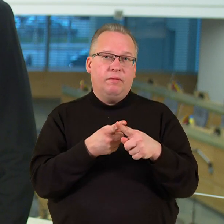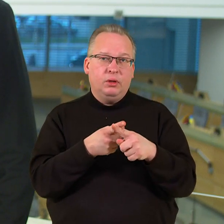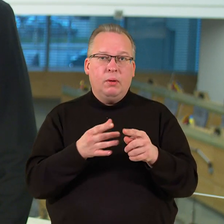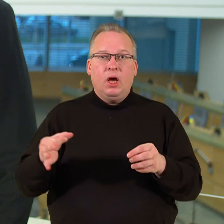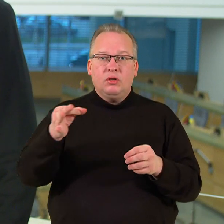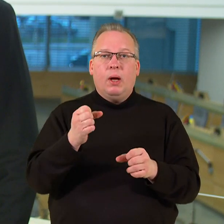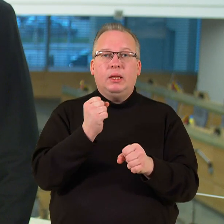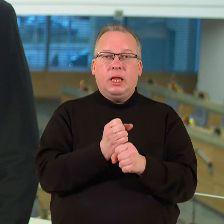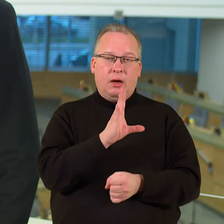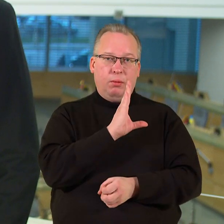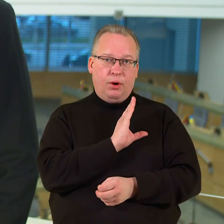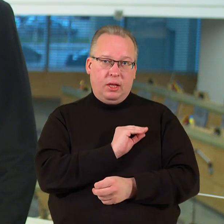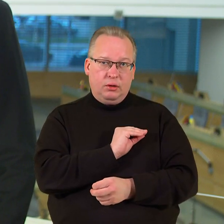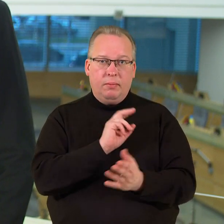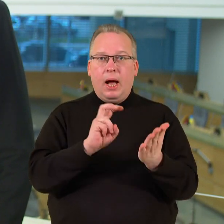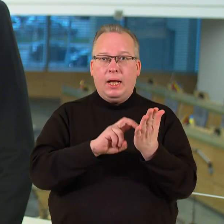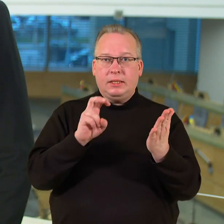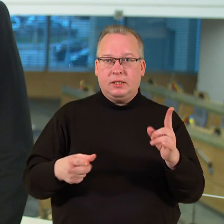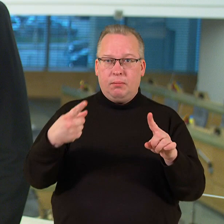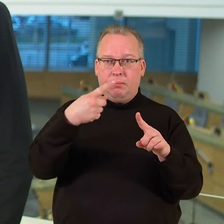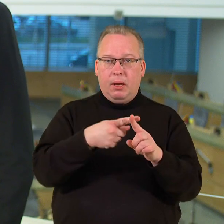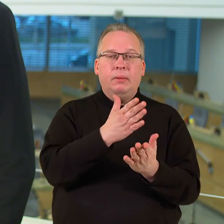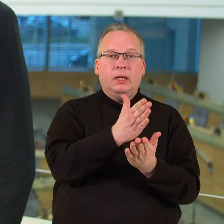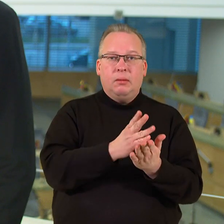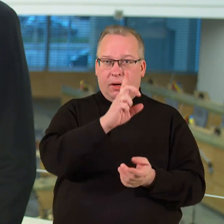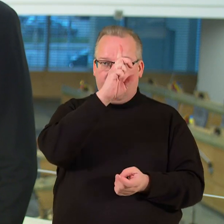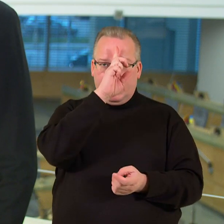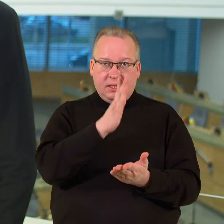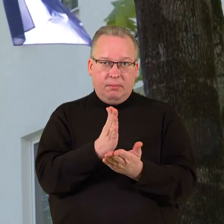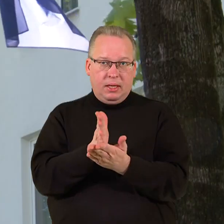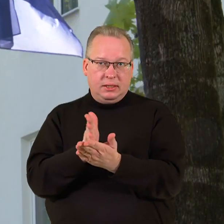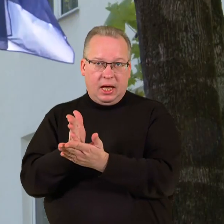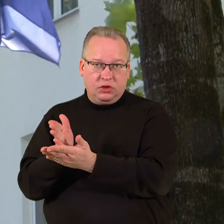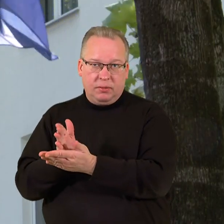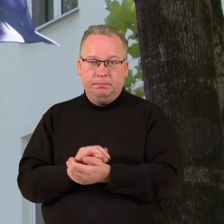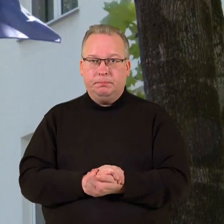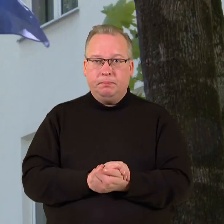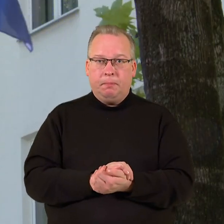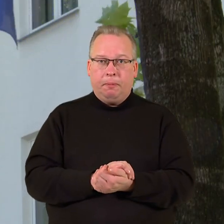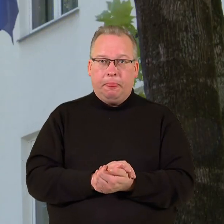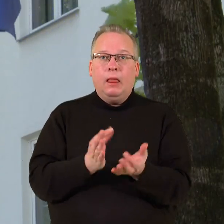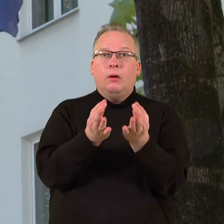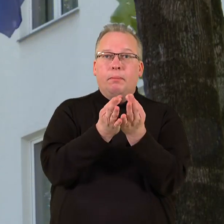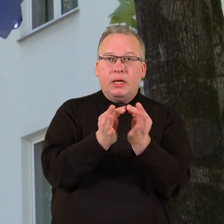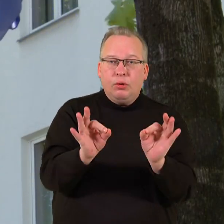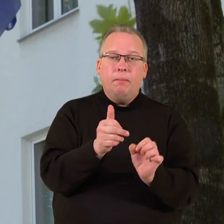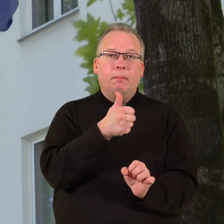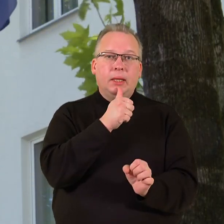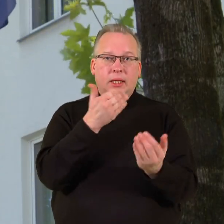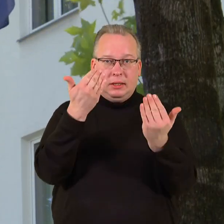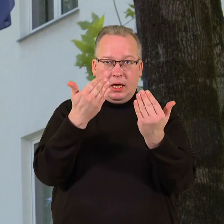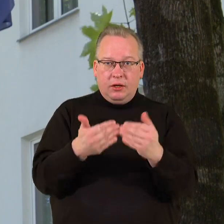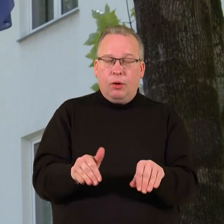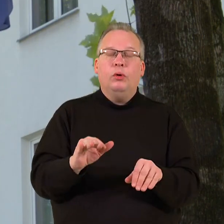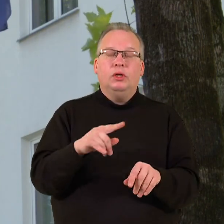šalies darbo užmokestį, atsisakoma priedų už tarnybos valstybės stažą. Pateikti projektą Seime bandyta jau ne